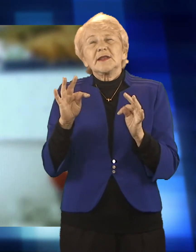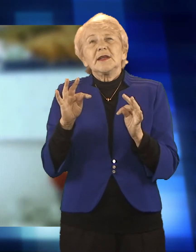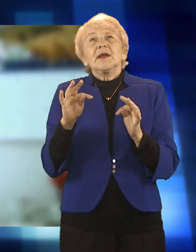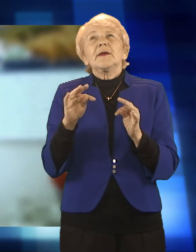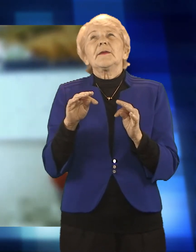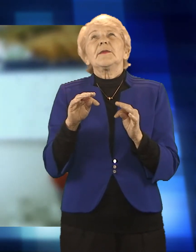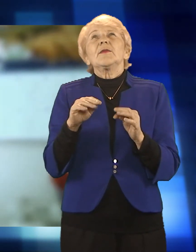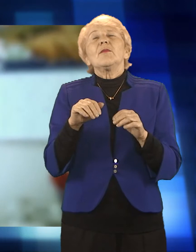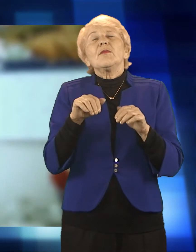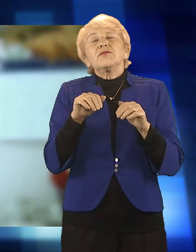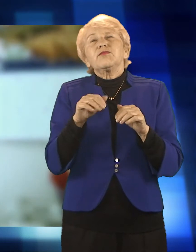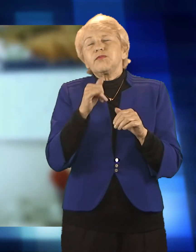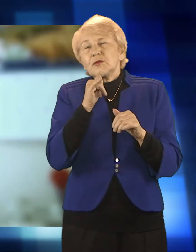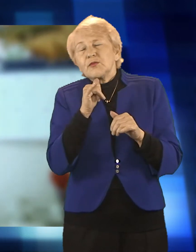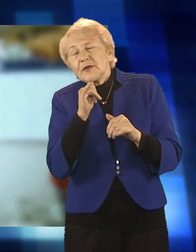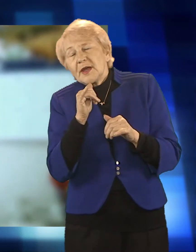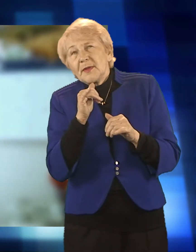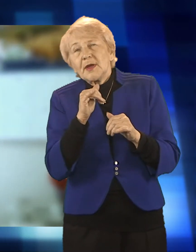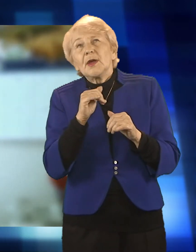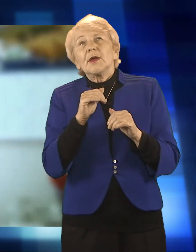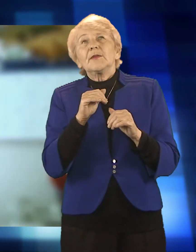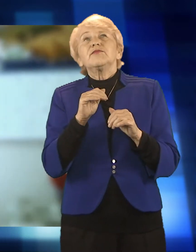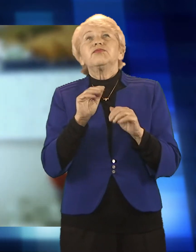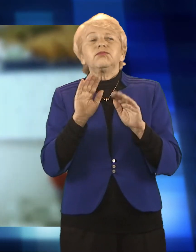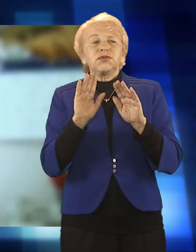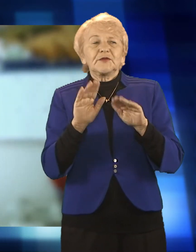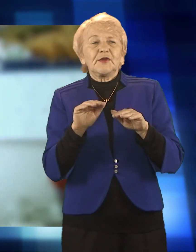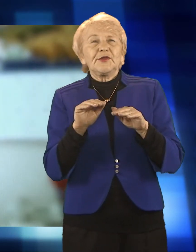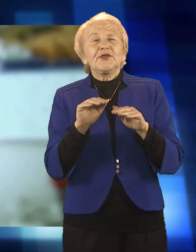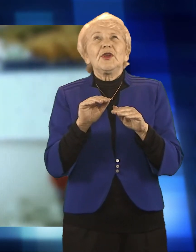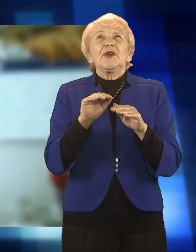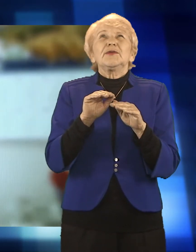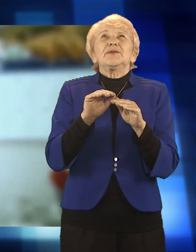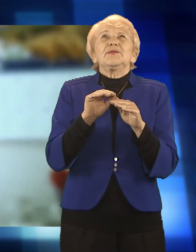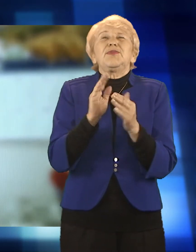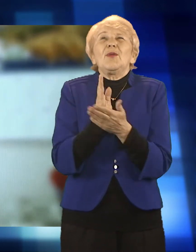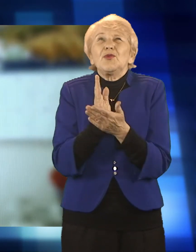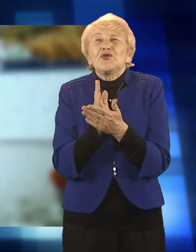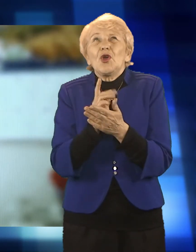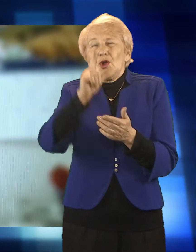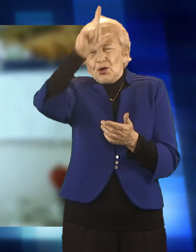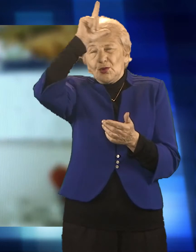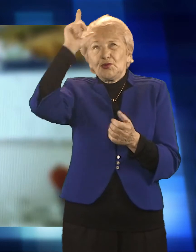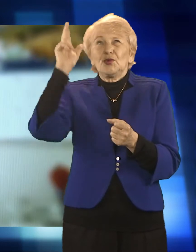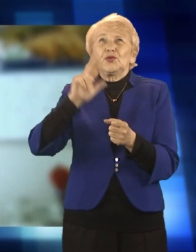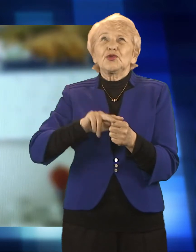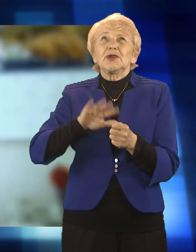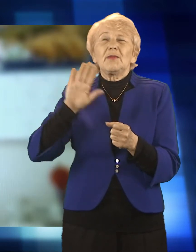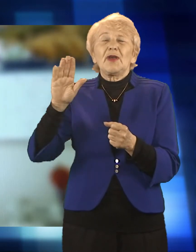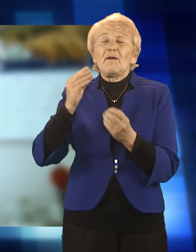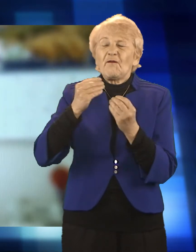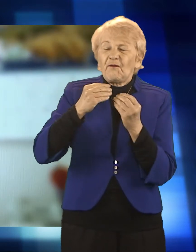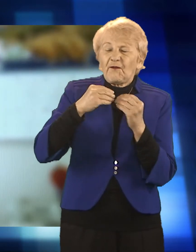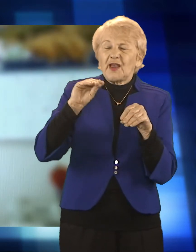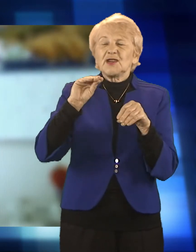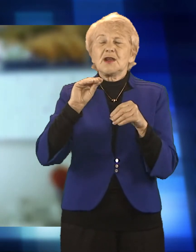ludziom wychodzenia z trudnych życiowych sytuacji, do przezwyciężenia tych sytuacji przy naszym wsparciu. I co istotne i